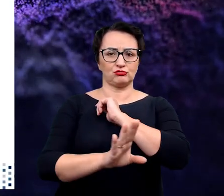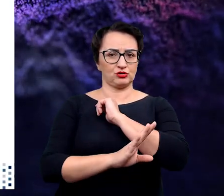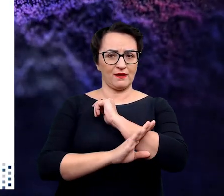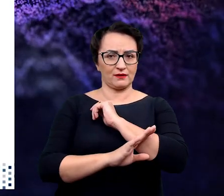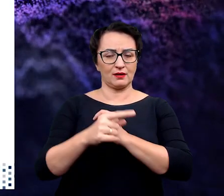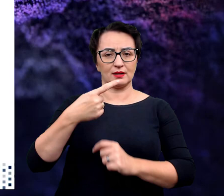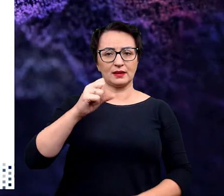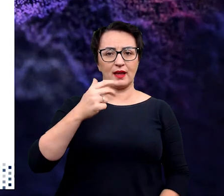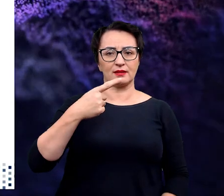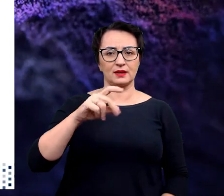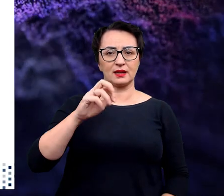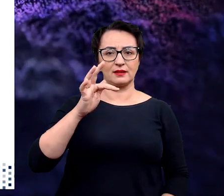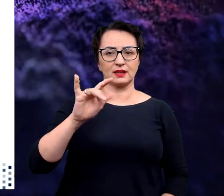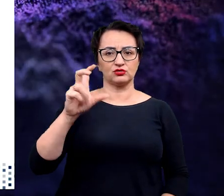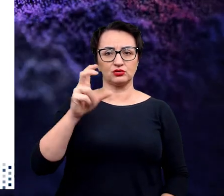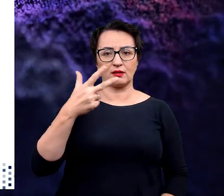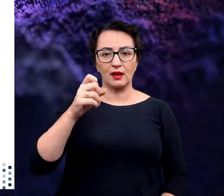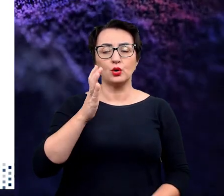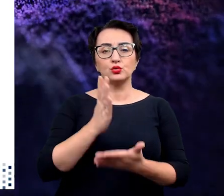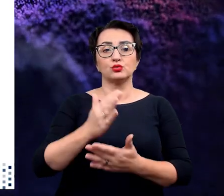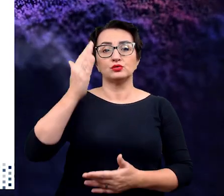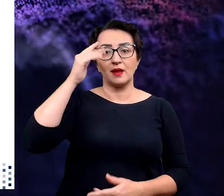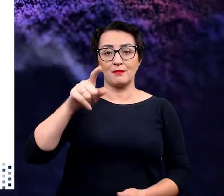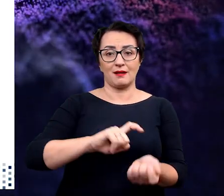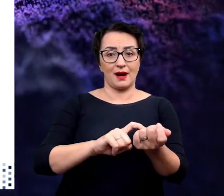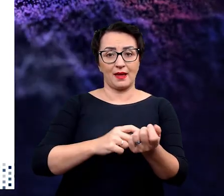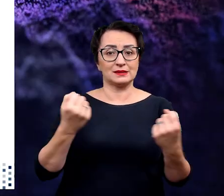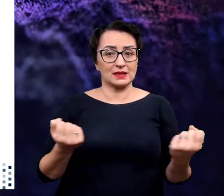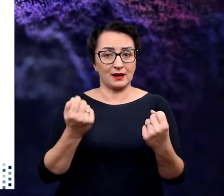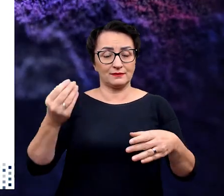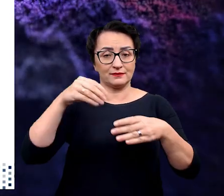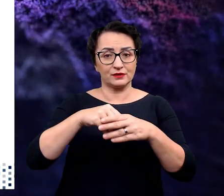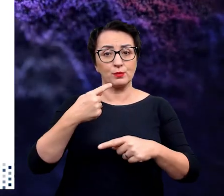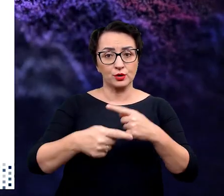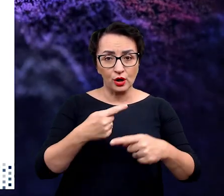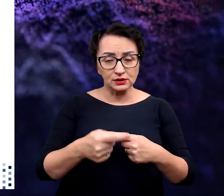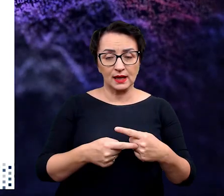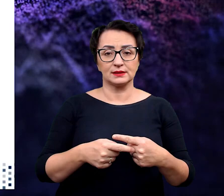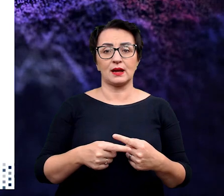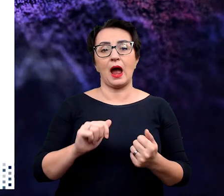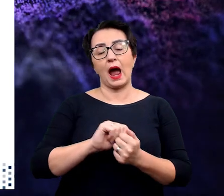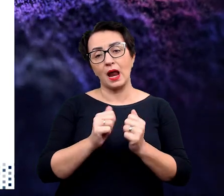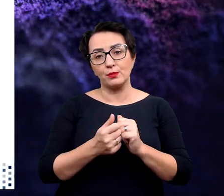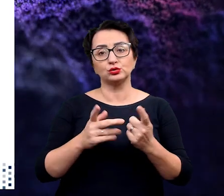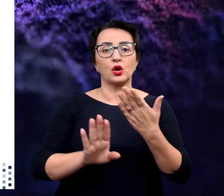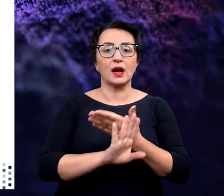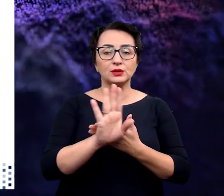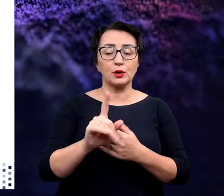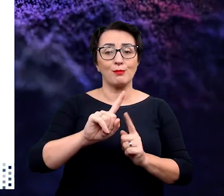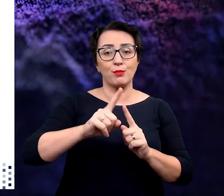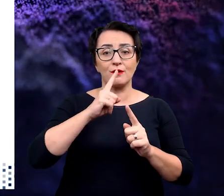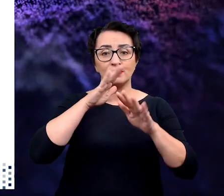dochodzi do uproszczenia drzewka dendrytycznego, wtedy wiemy, że dany gen jest zaangażowany w jakiś sposób w ten proces dendrytogenezy,